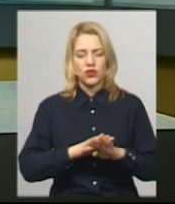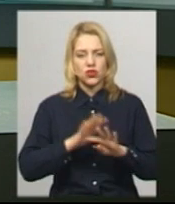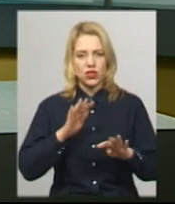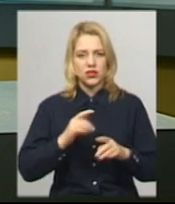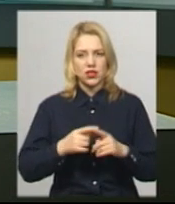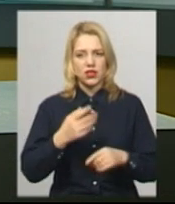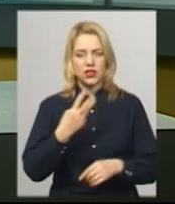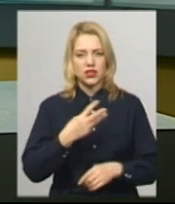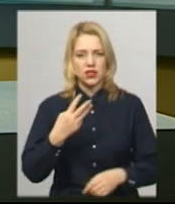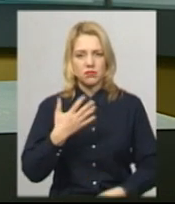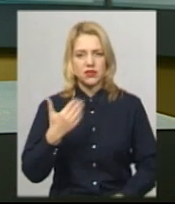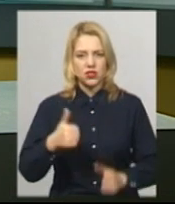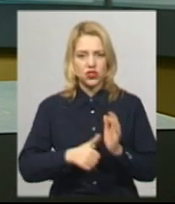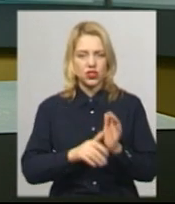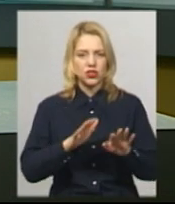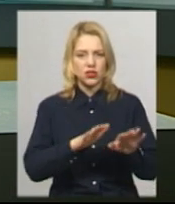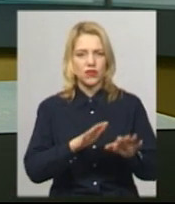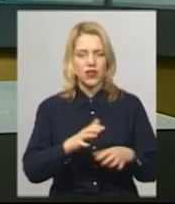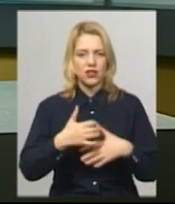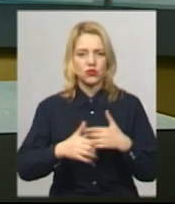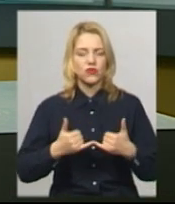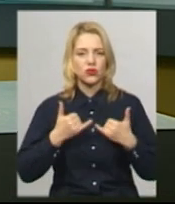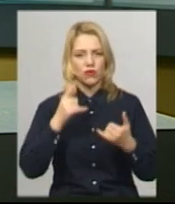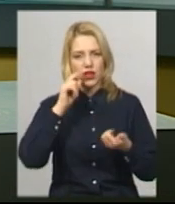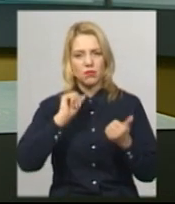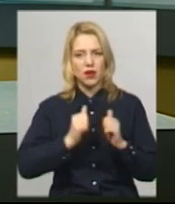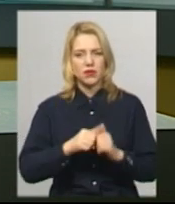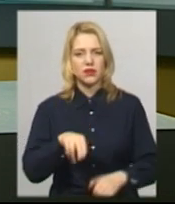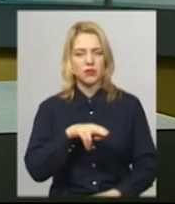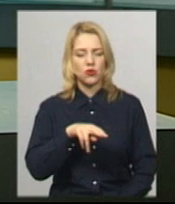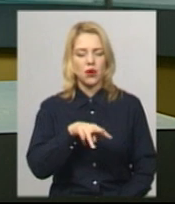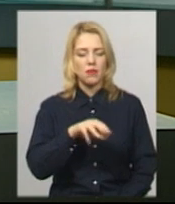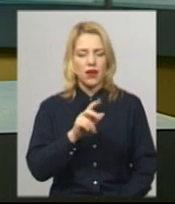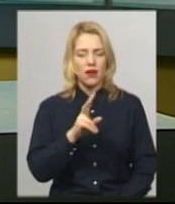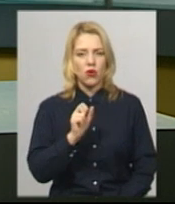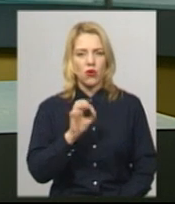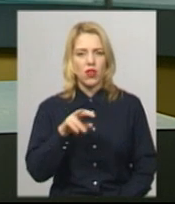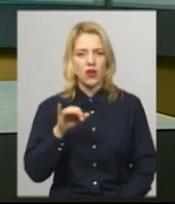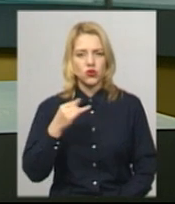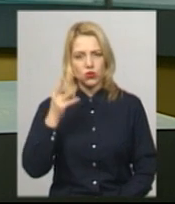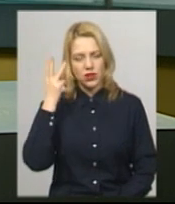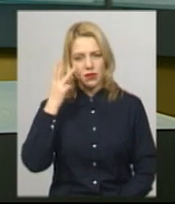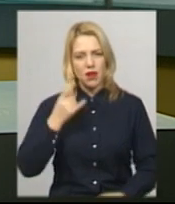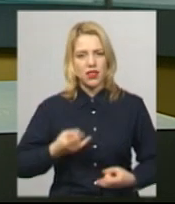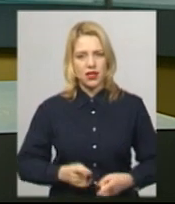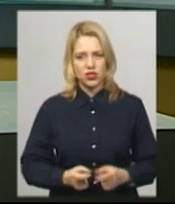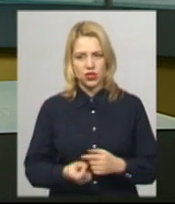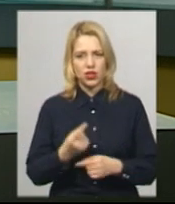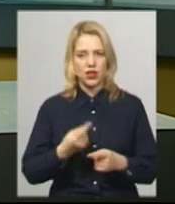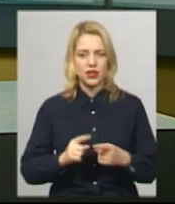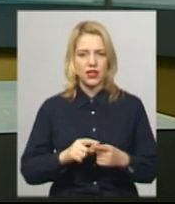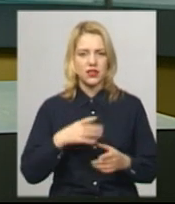України, що дислокується у Херсоні, вшанували пам'ять Дмитра Миколайчука з Хмельниччини. Військовослужбовець загинув 24